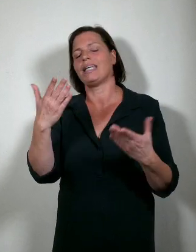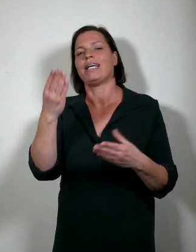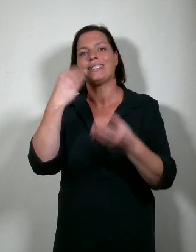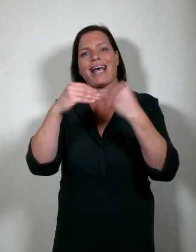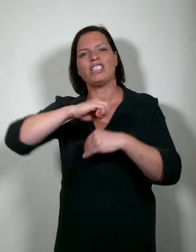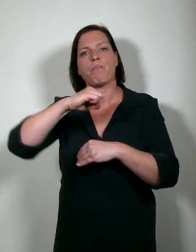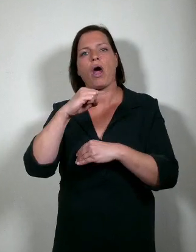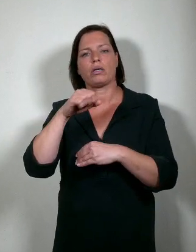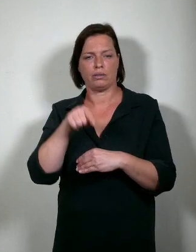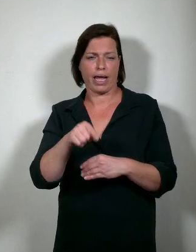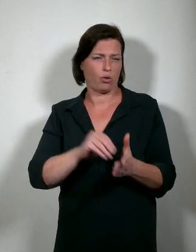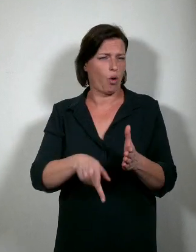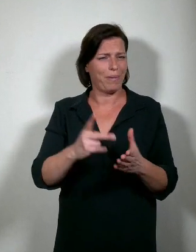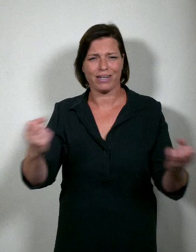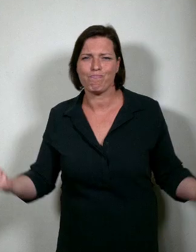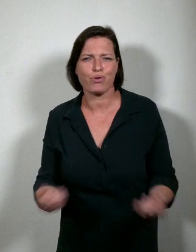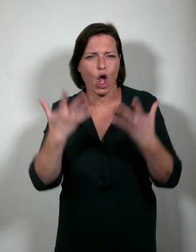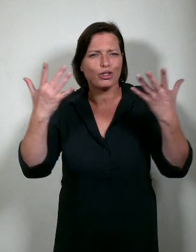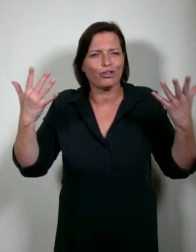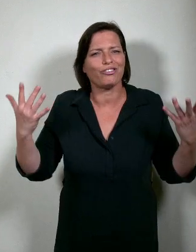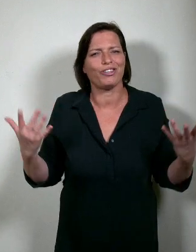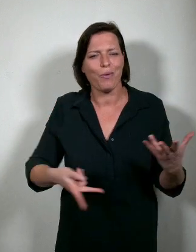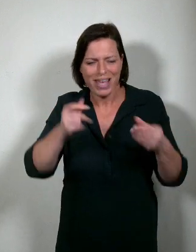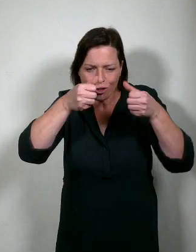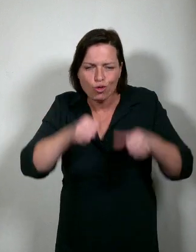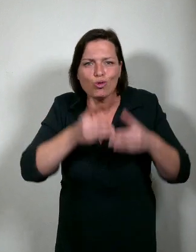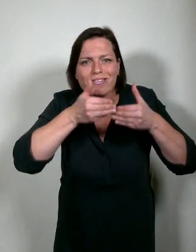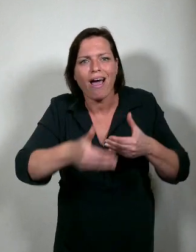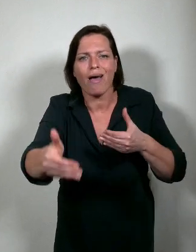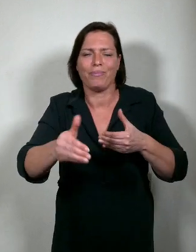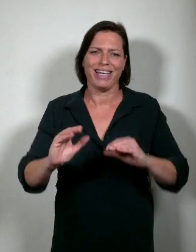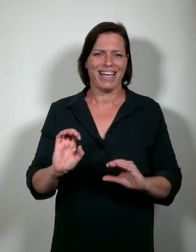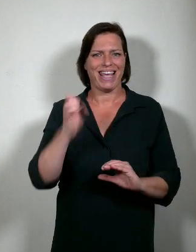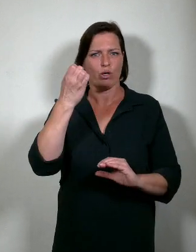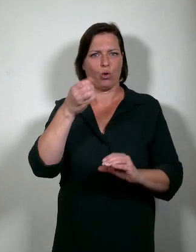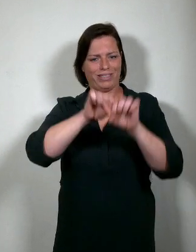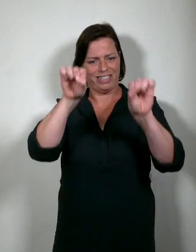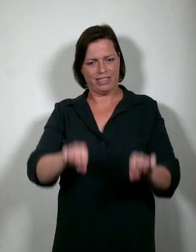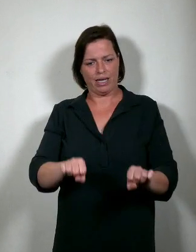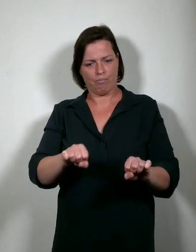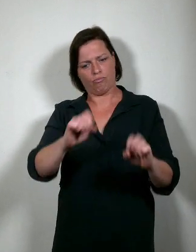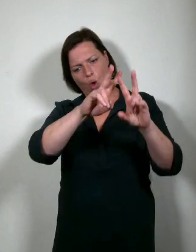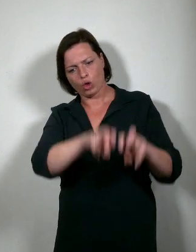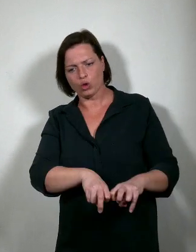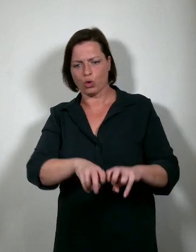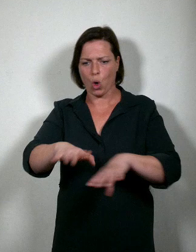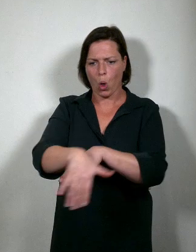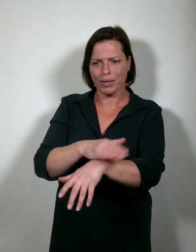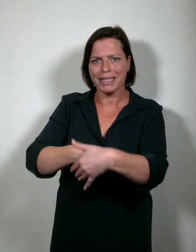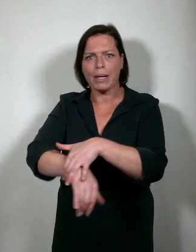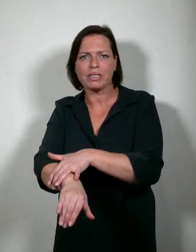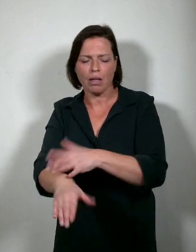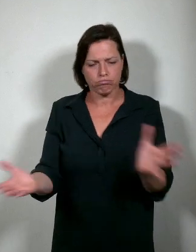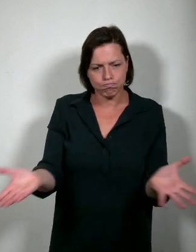een nog bruisender en ook een duurzaam ecosysteem creëren van onderzoek en ondernemerschap. Waar zowel onze